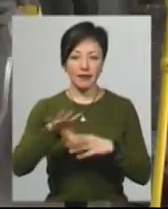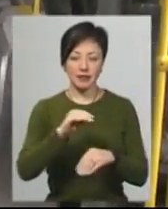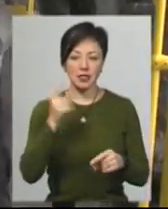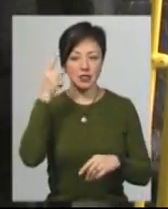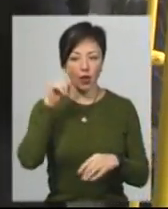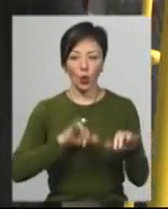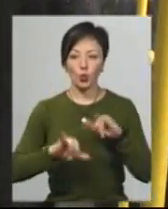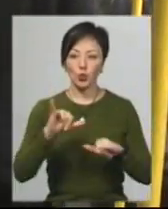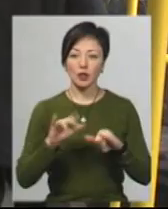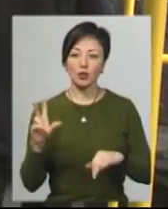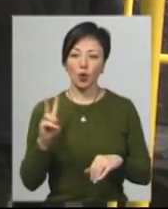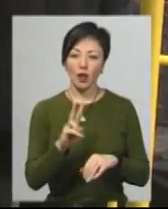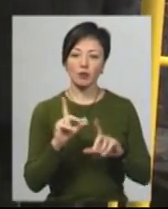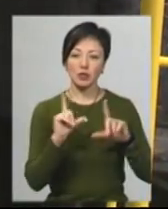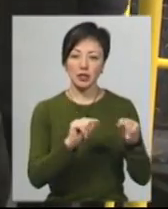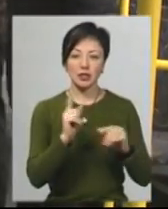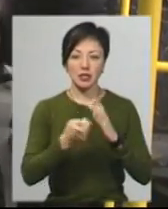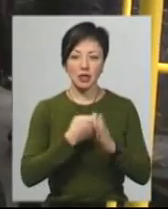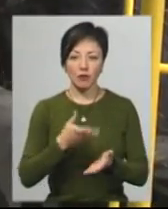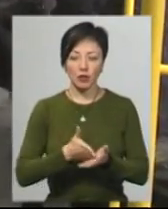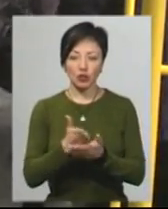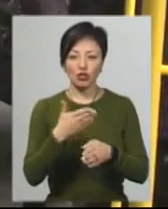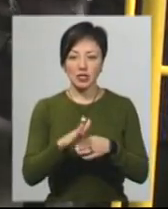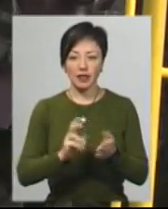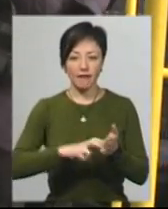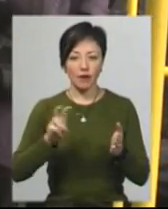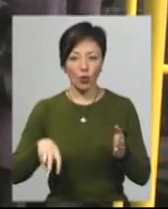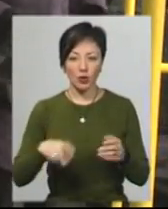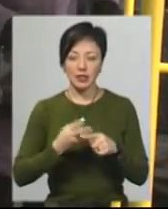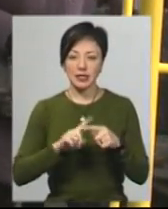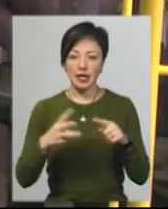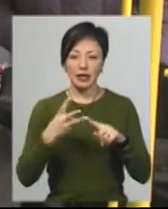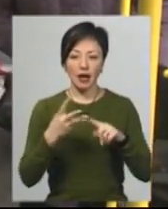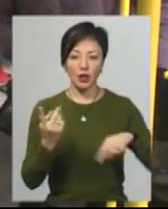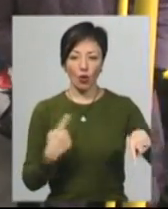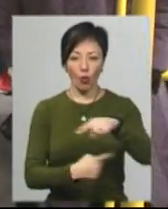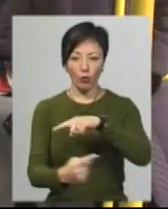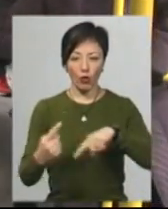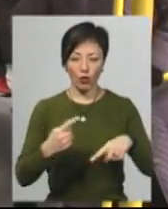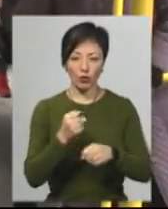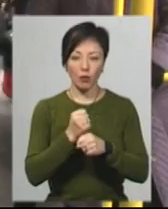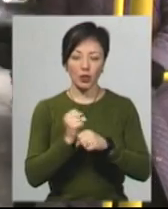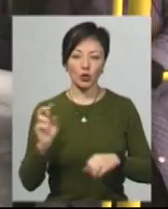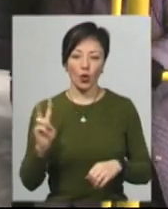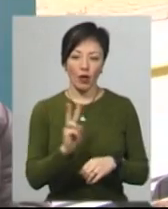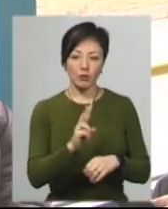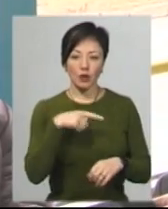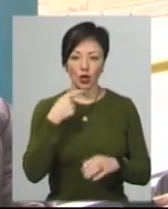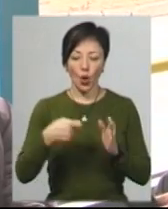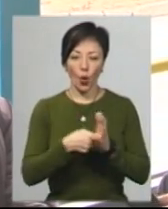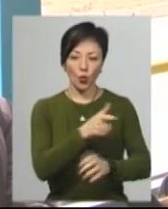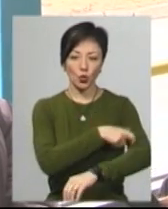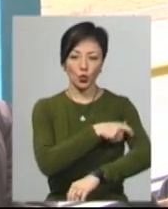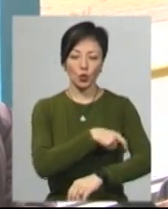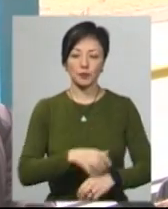них знають, куди тролейбус їде. Дізнавшись маршрут, частина з них виходить. Це вже третій оборот, який здійснює тролейбус, каже кондуктор